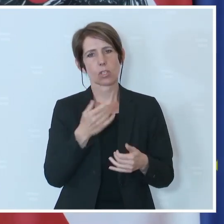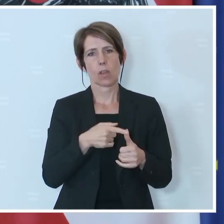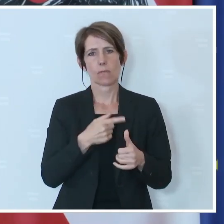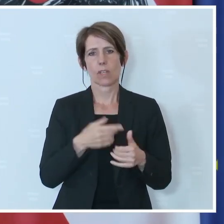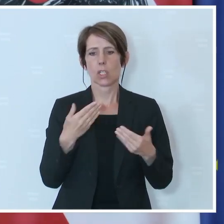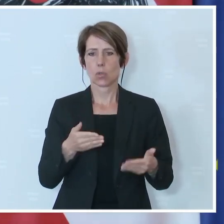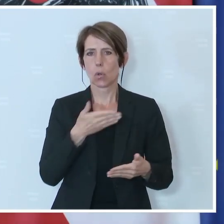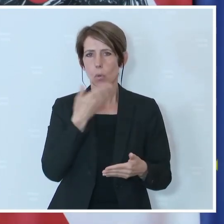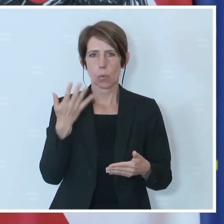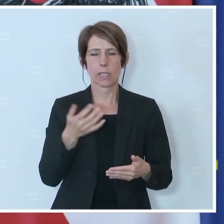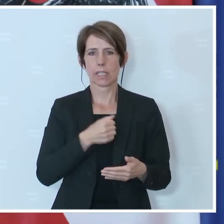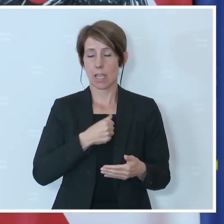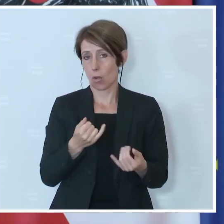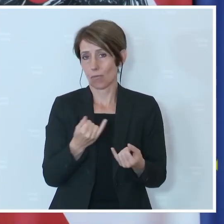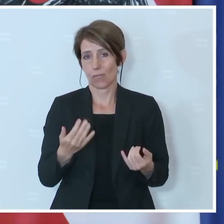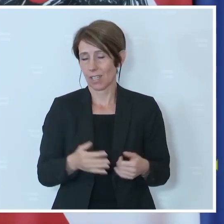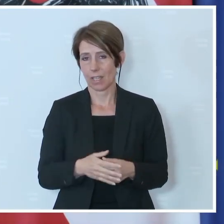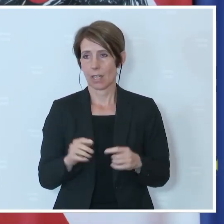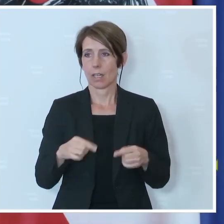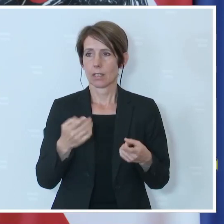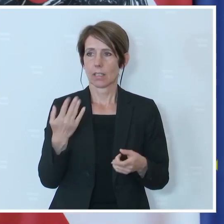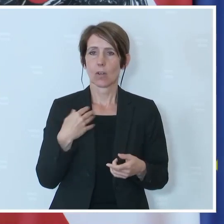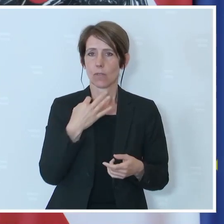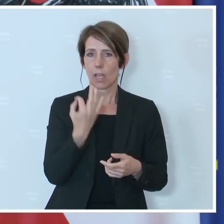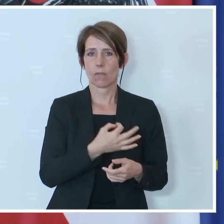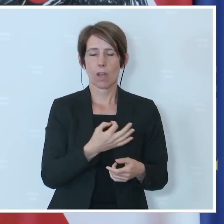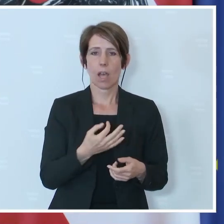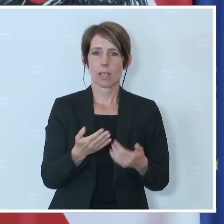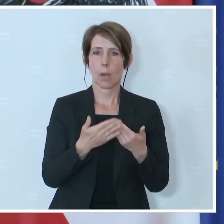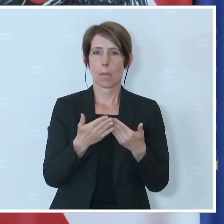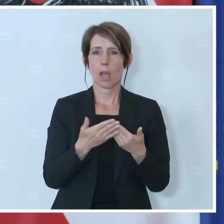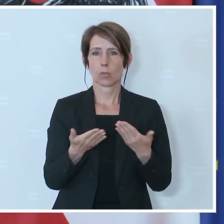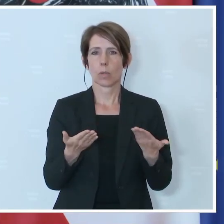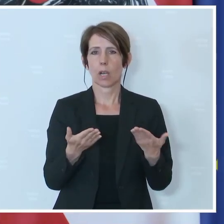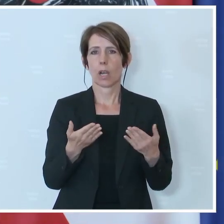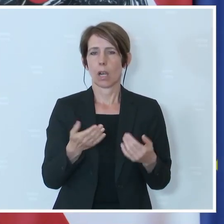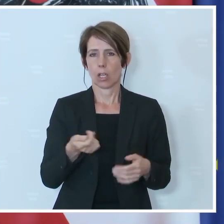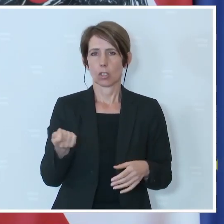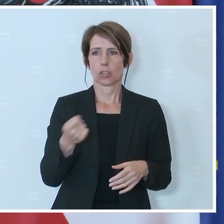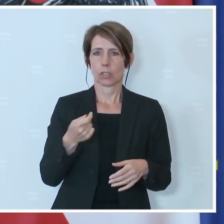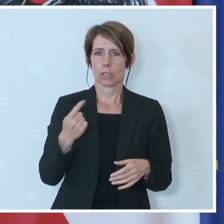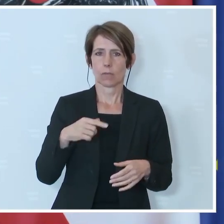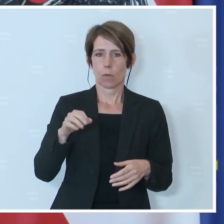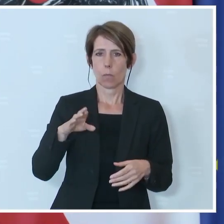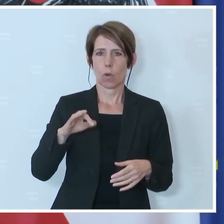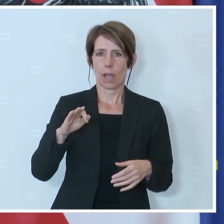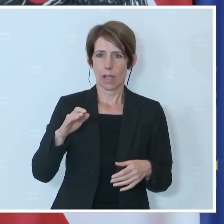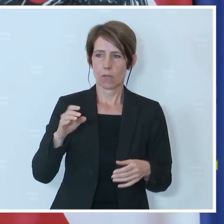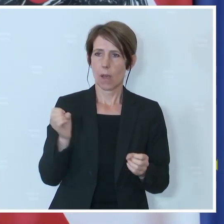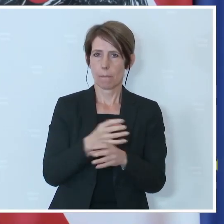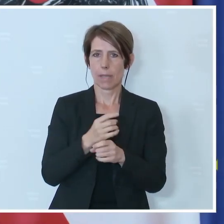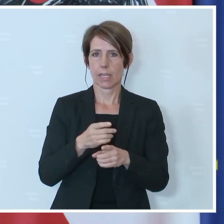nicht so gelungen wäre, die Fragen wären dann seitens des Schicksals des ÖFs reinkommen, der